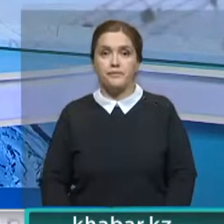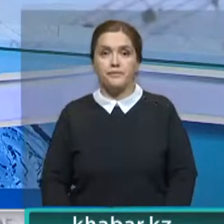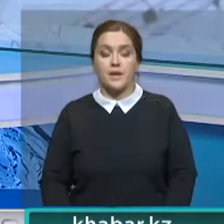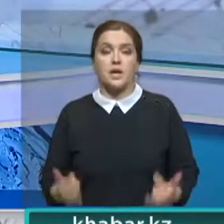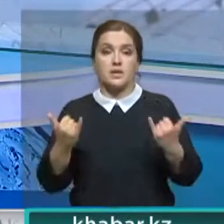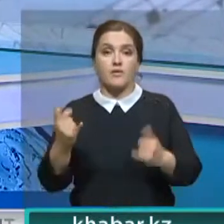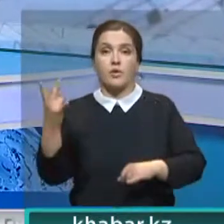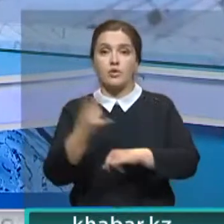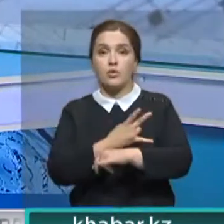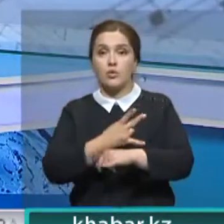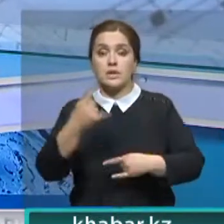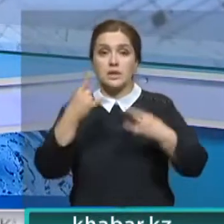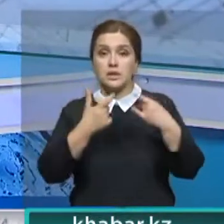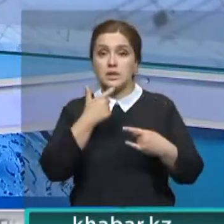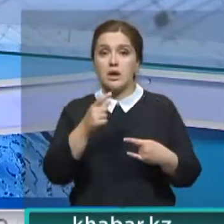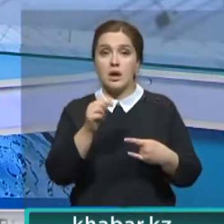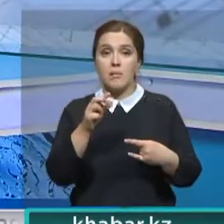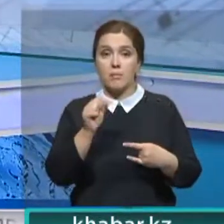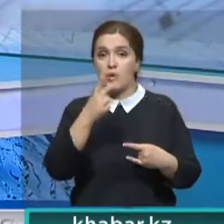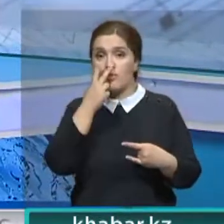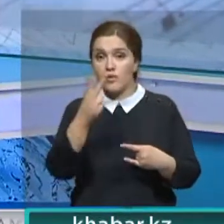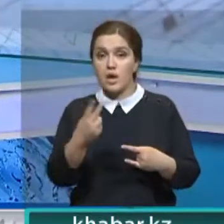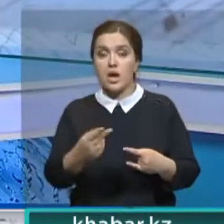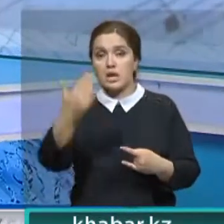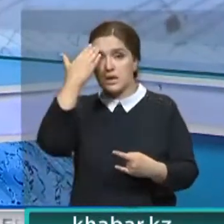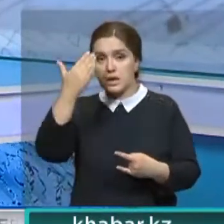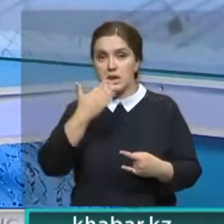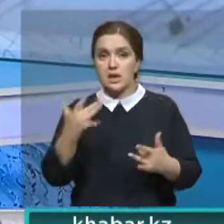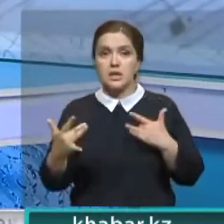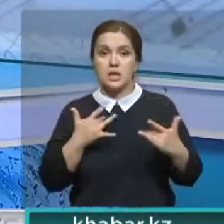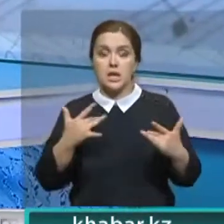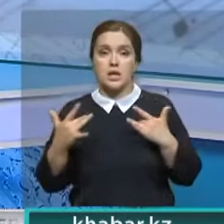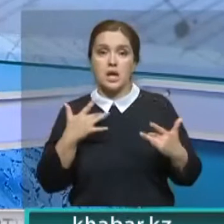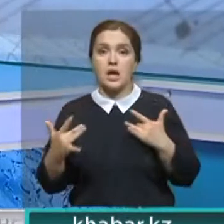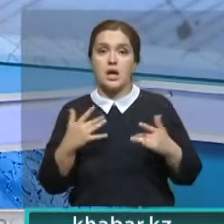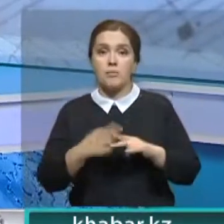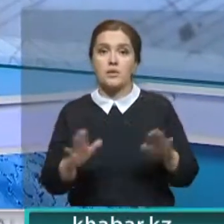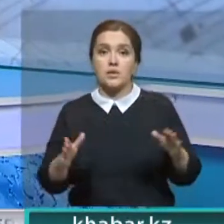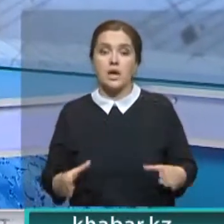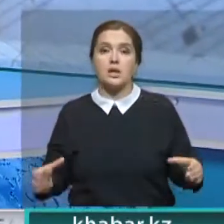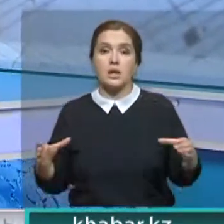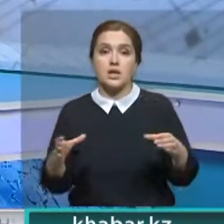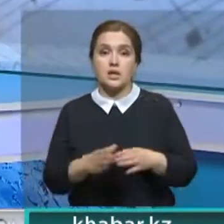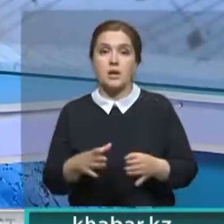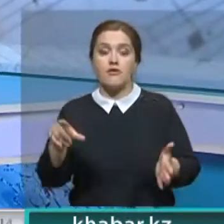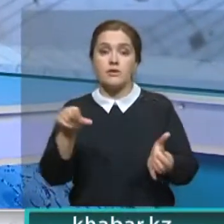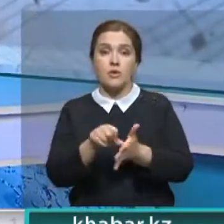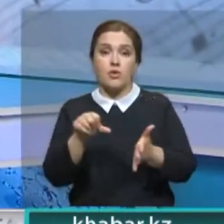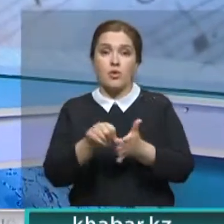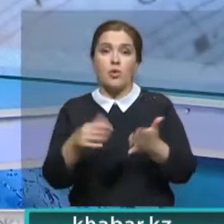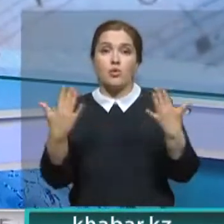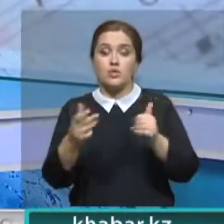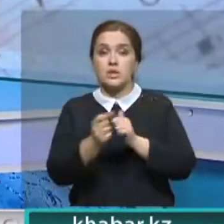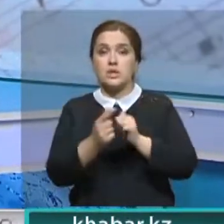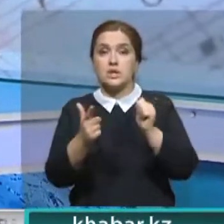Сегодня после полуночи телезрители Хабара смогут увидеть грандиозный летний концерт Венского филармонического оркестра. Традиционное